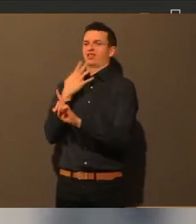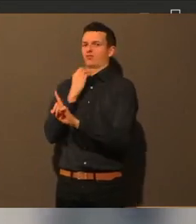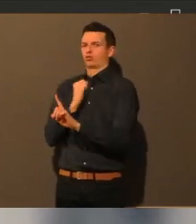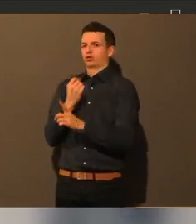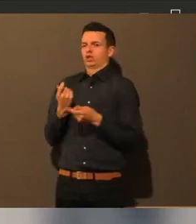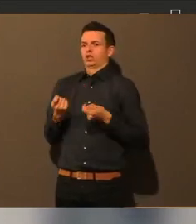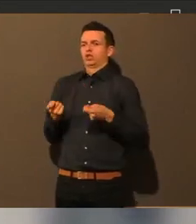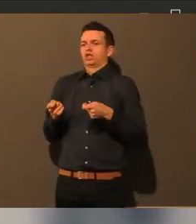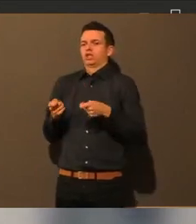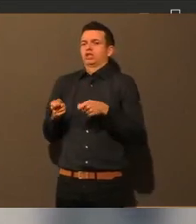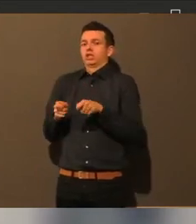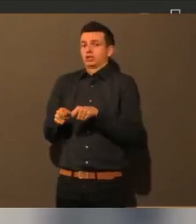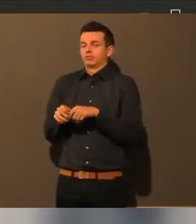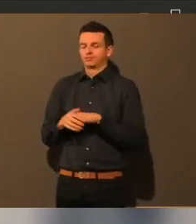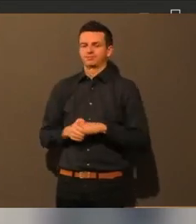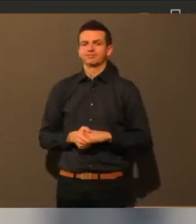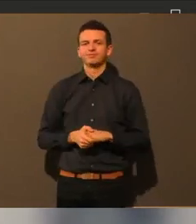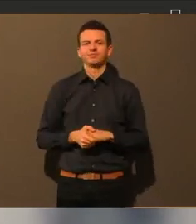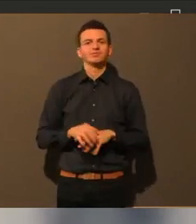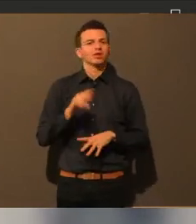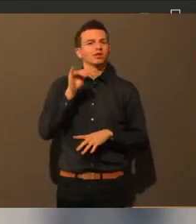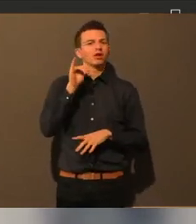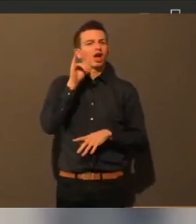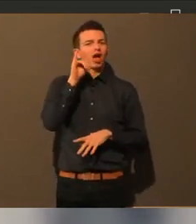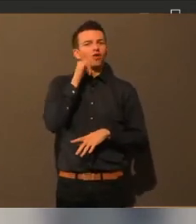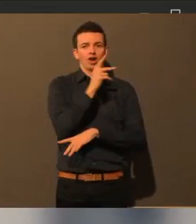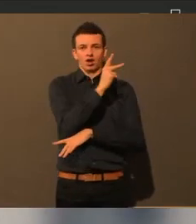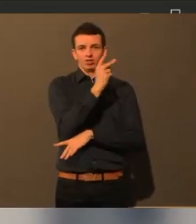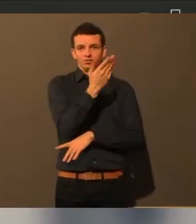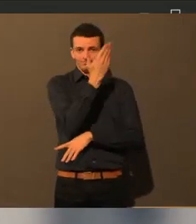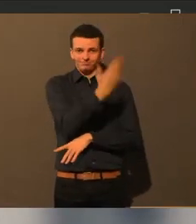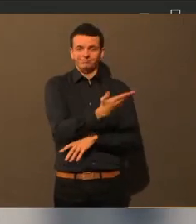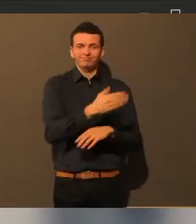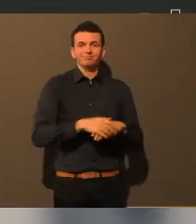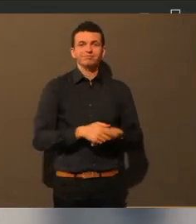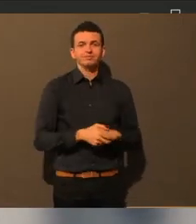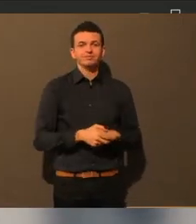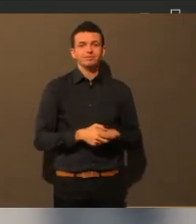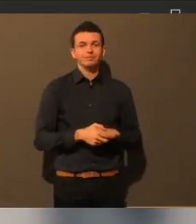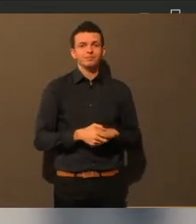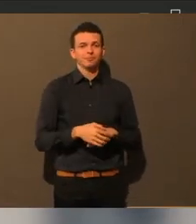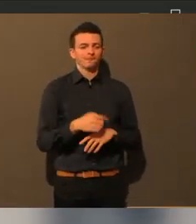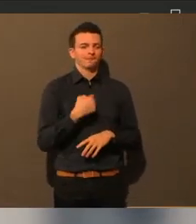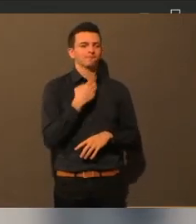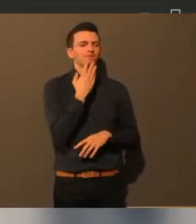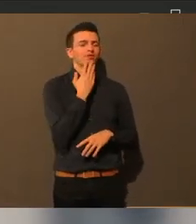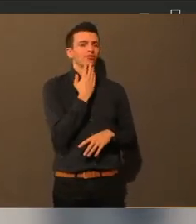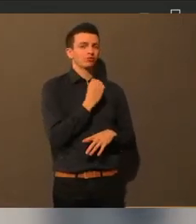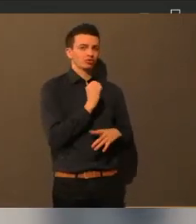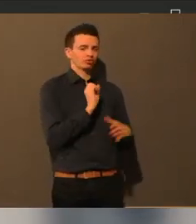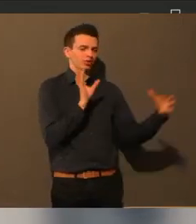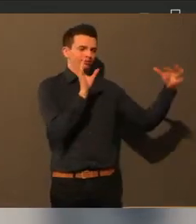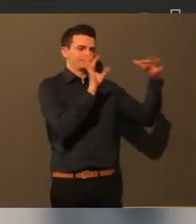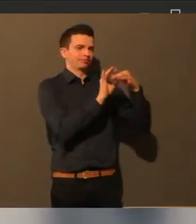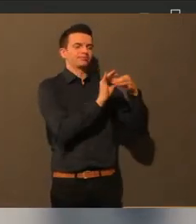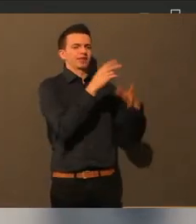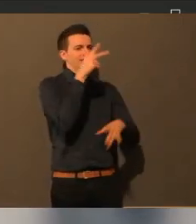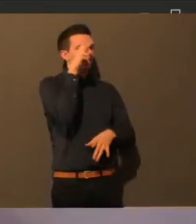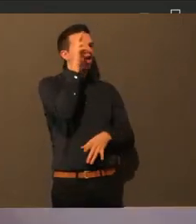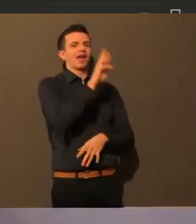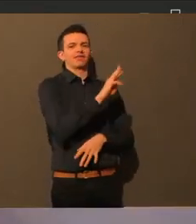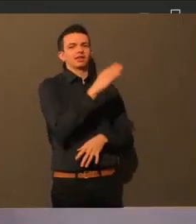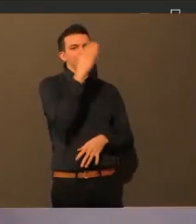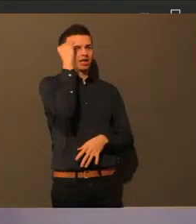Kalcher, bitte. Also ich mache es ganz kurz. Ich möchte noch mal auf die Seite von Mervidemann zu sprechen kommen, wegen dem öffentlichen